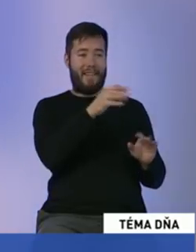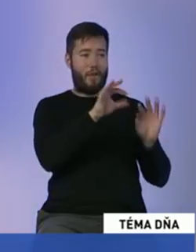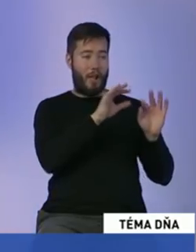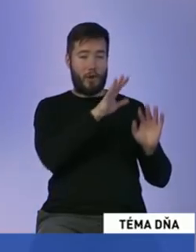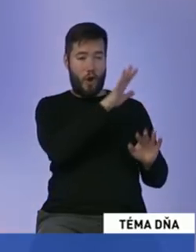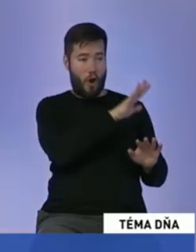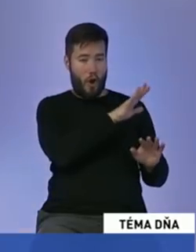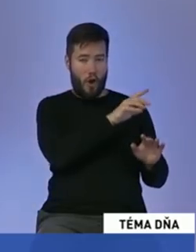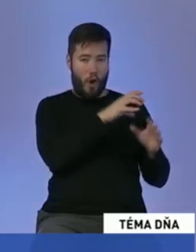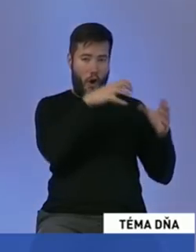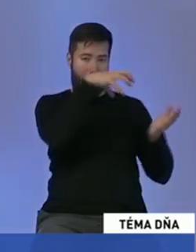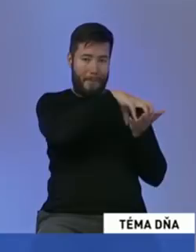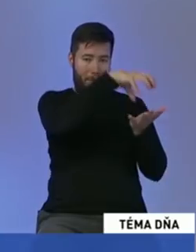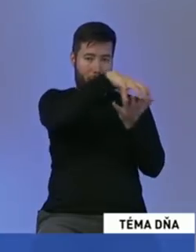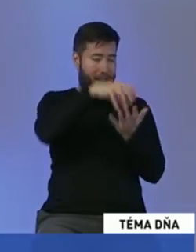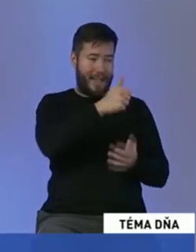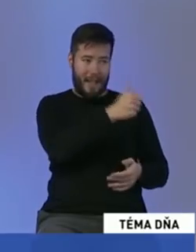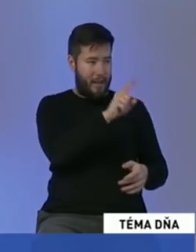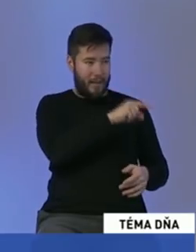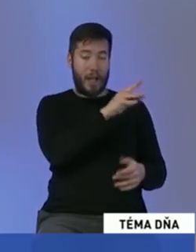volebné obvody. Ak by to mal prínos?